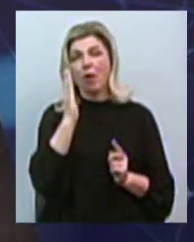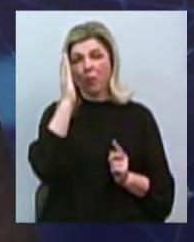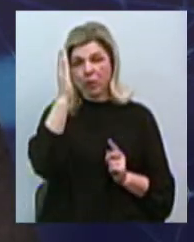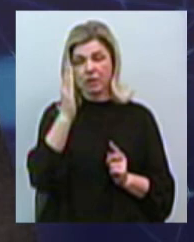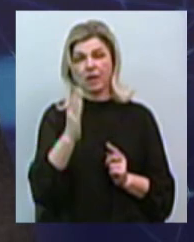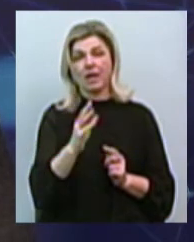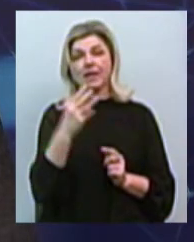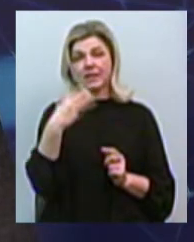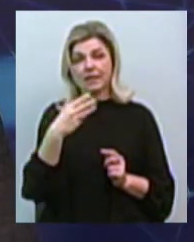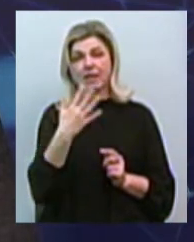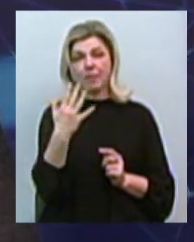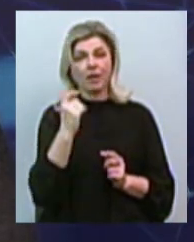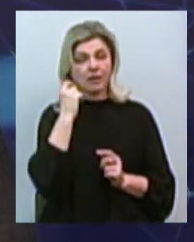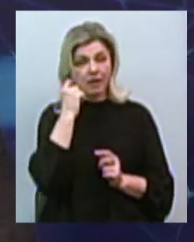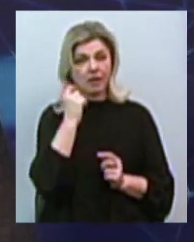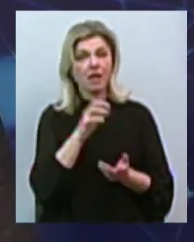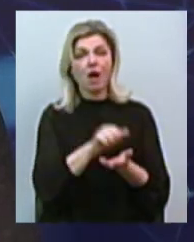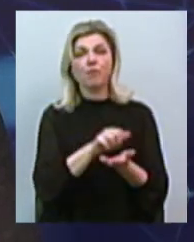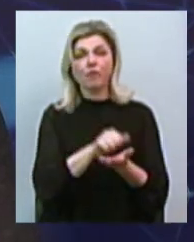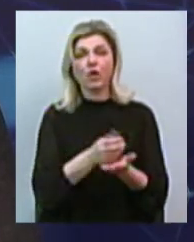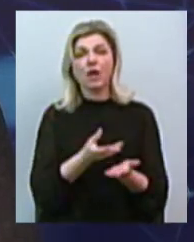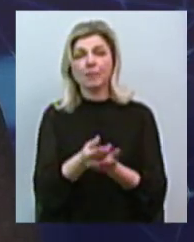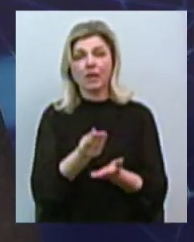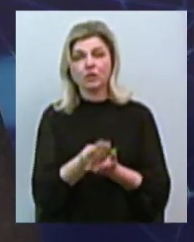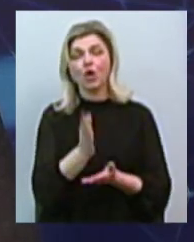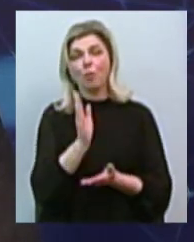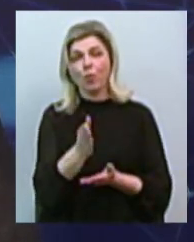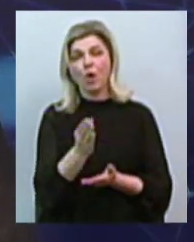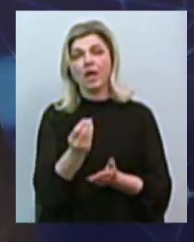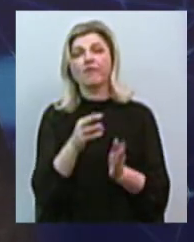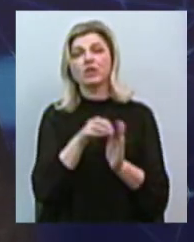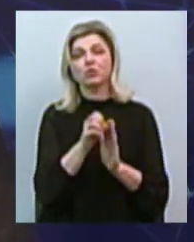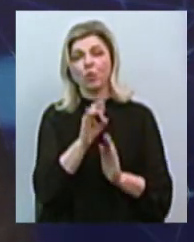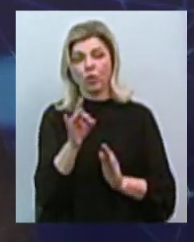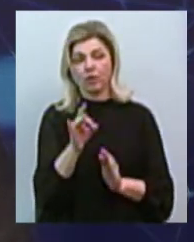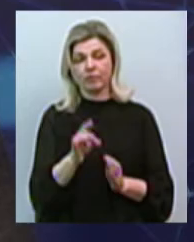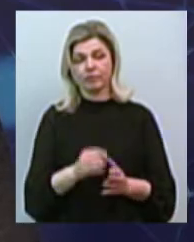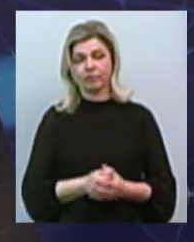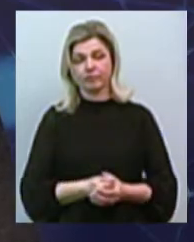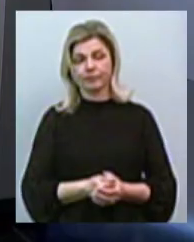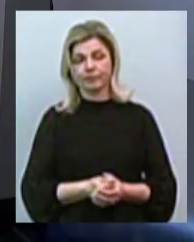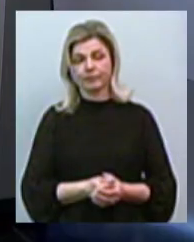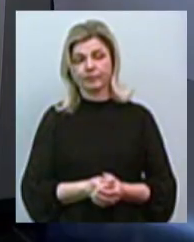наступних 35 років концесійних платіжів буде платити інвестор, концесіонер, катарський офшор.